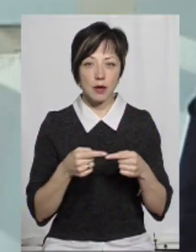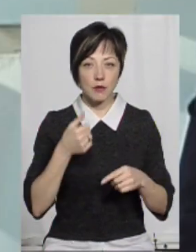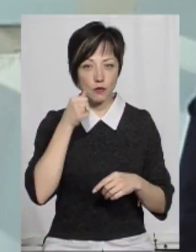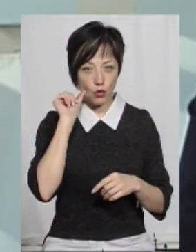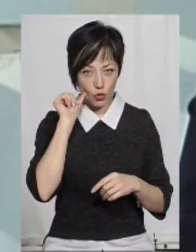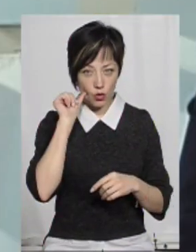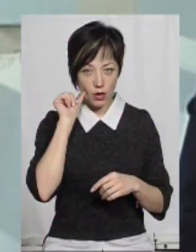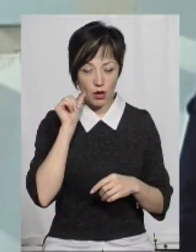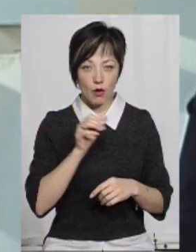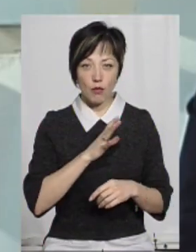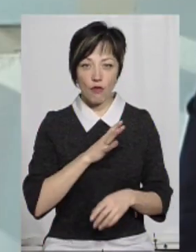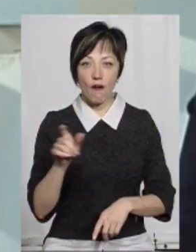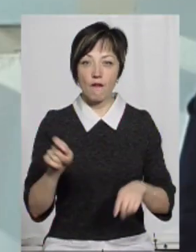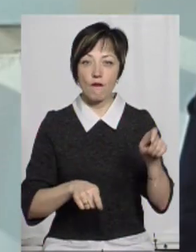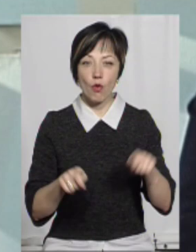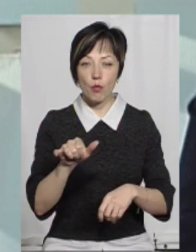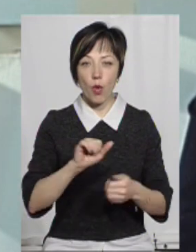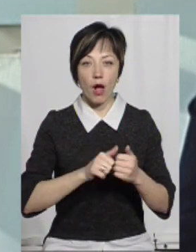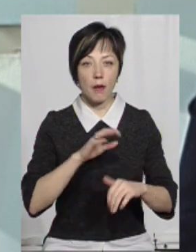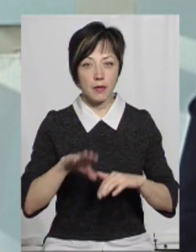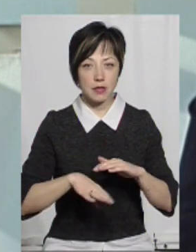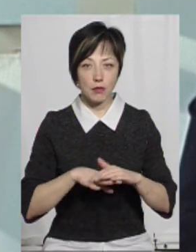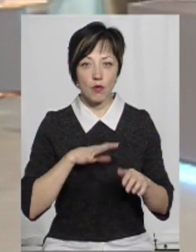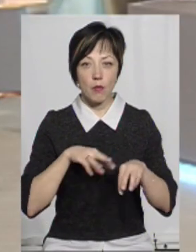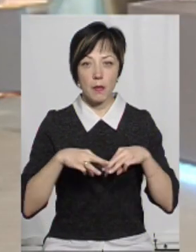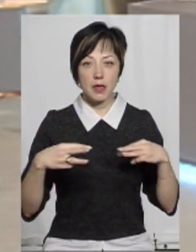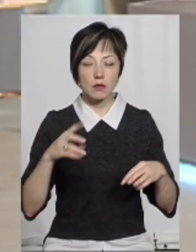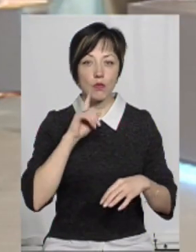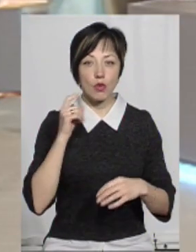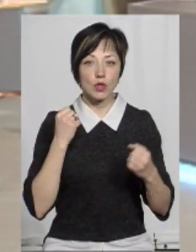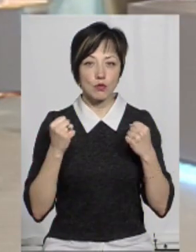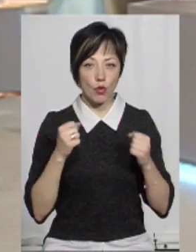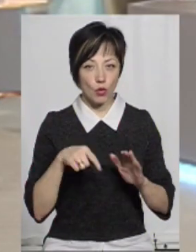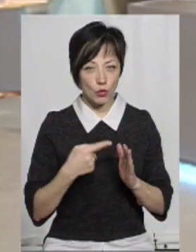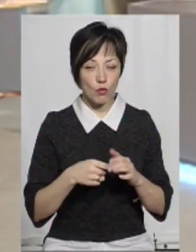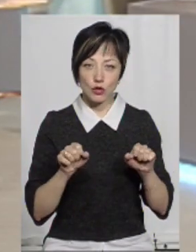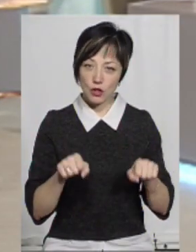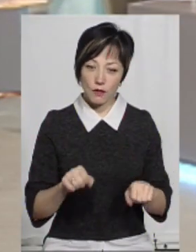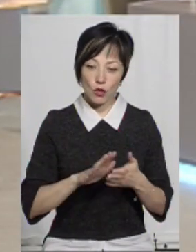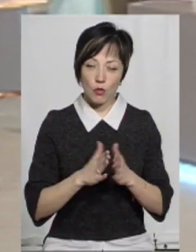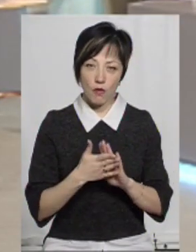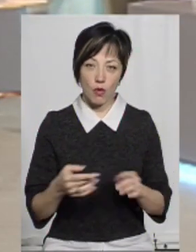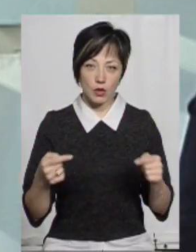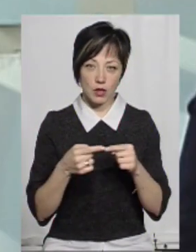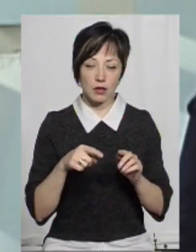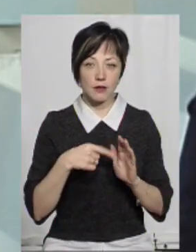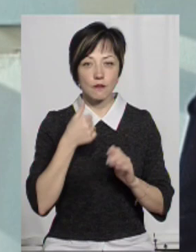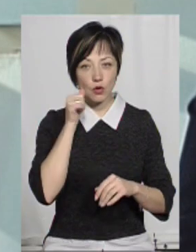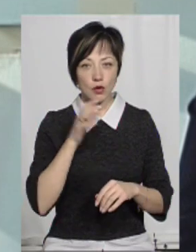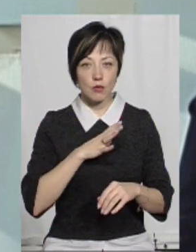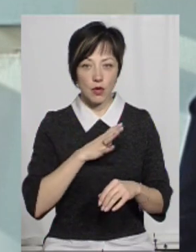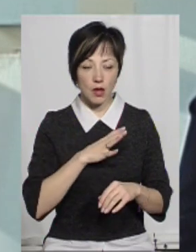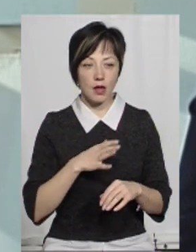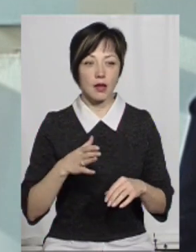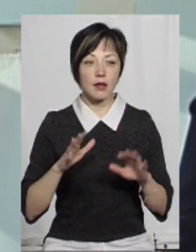що ж учора був форум у Кам'янці і був міністр молодії спорту. Можливо, вже до чого ви домовились конкретно? Так, вчора була така